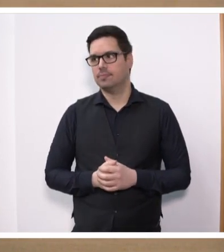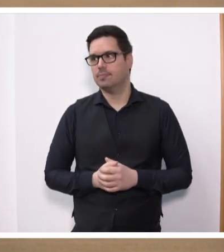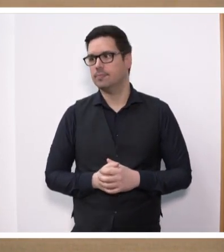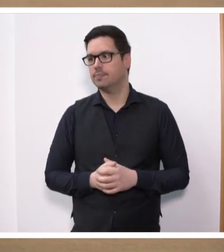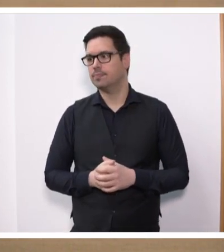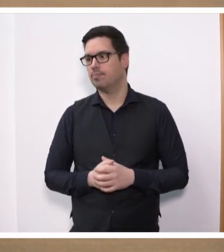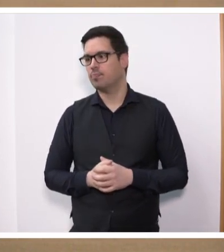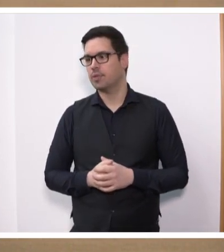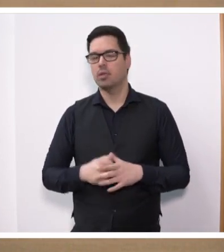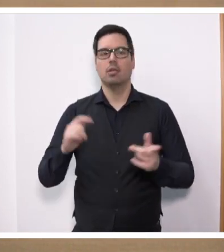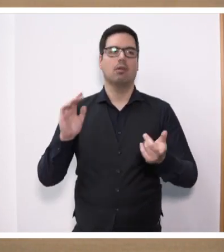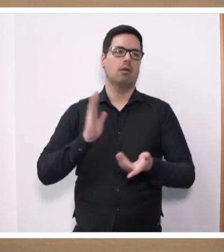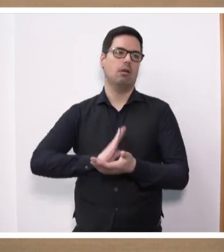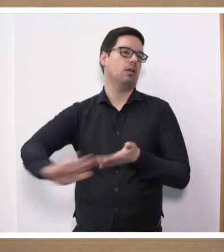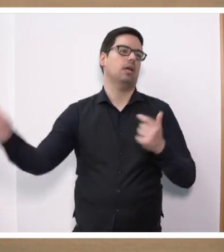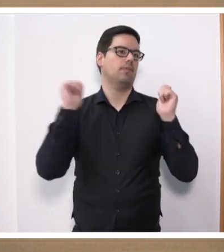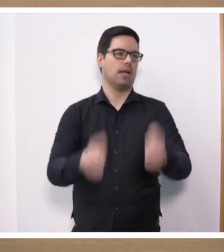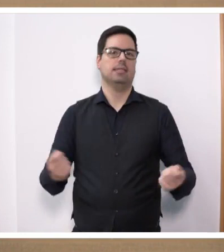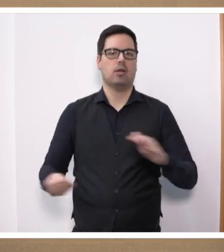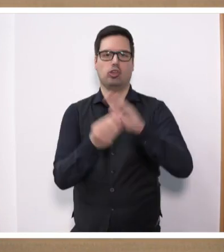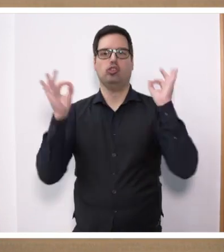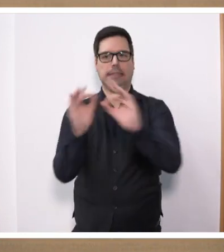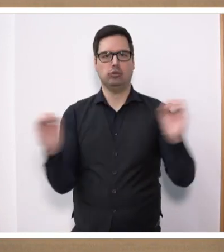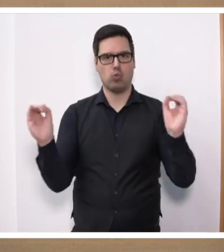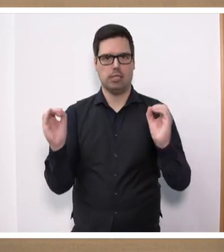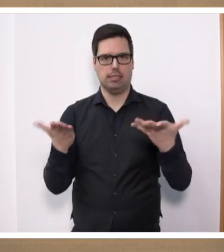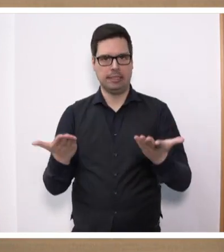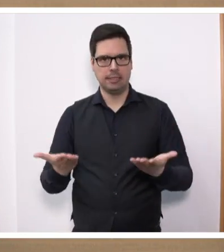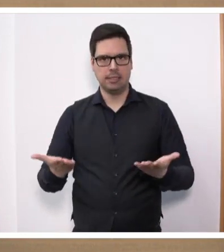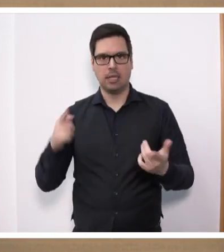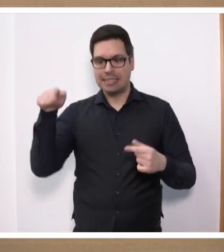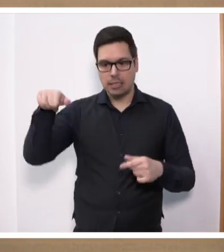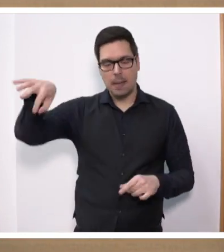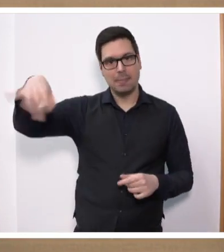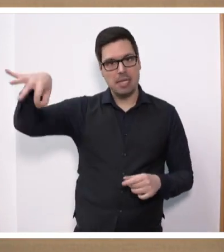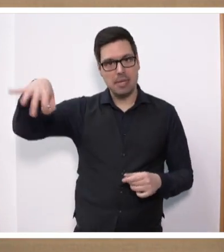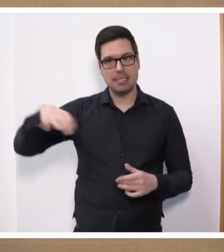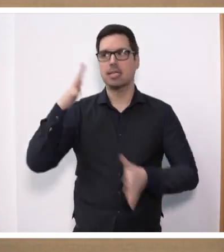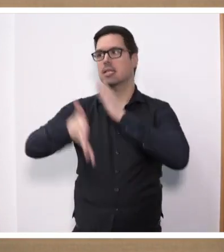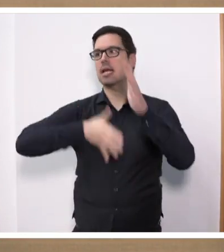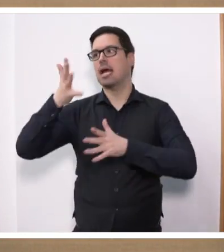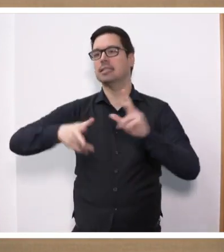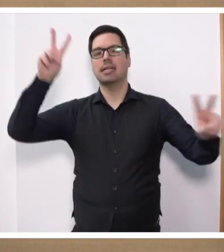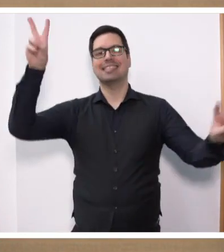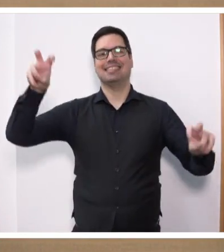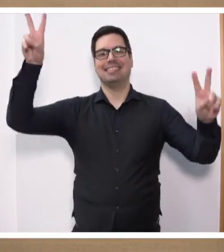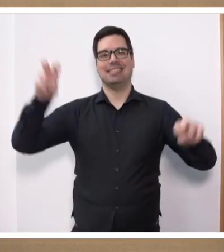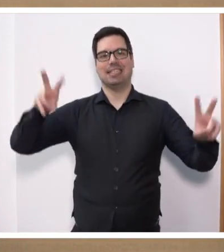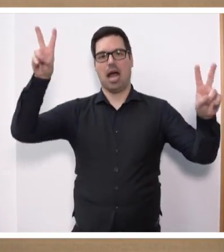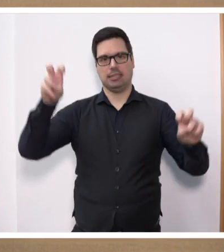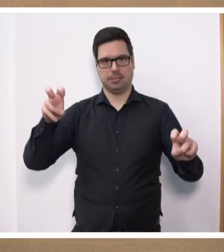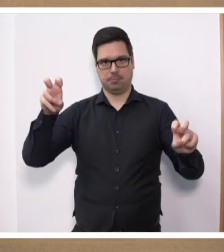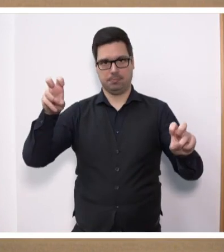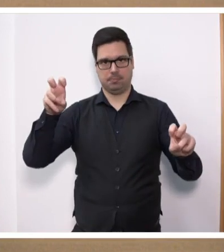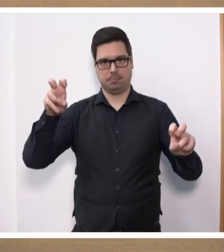Ihr Wischiwaschi-Antrag unterstützt Sie dabei kein bisschen. Dabei hat doch Ihre Ministerpräsidentin verkündet, und ich zitiere erneut, Frau Präsidentin,